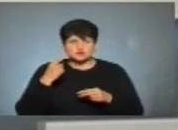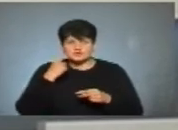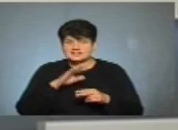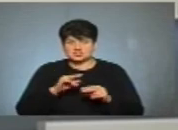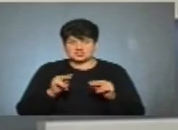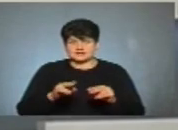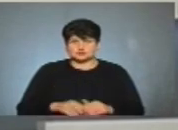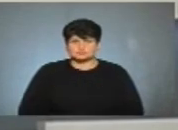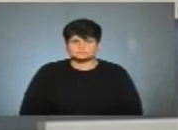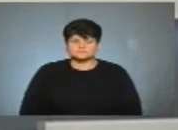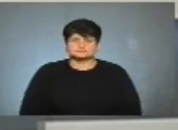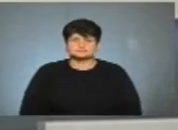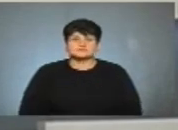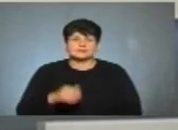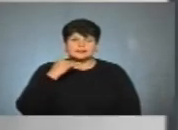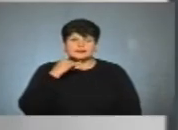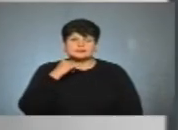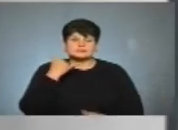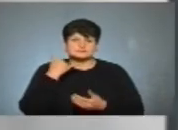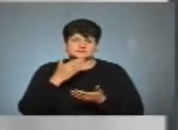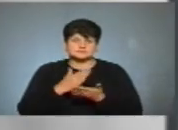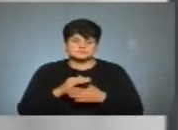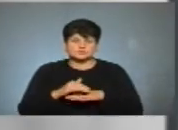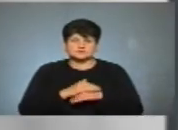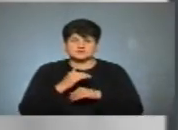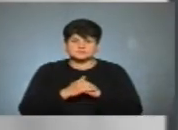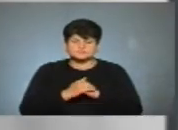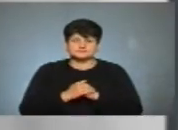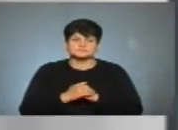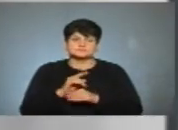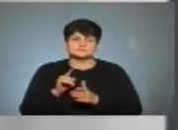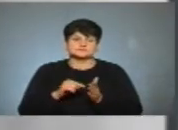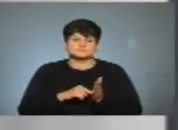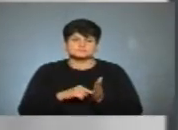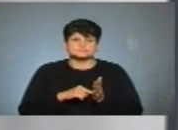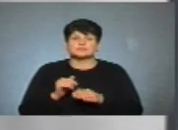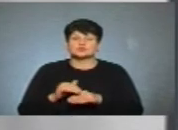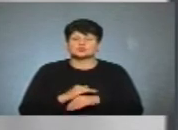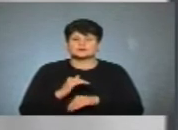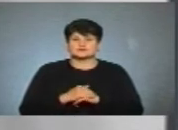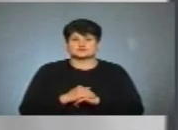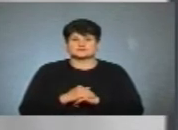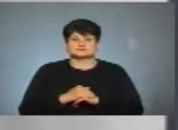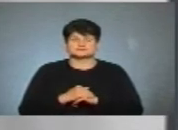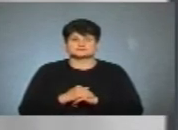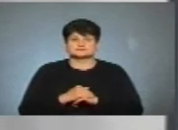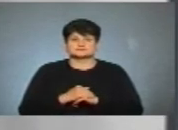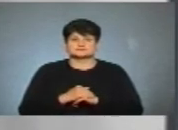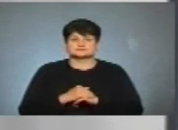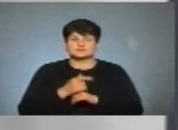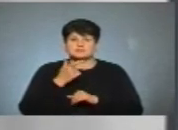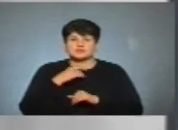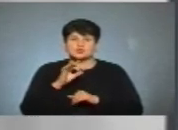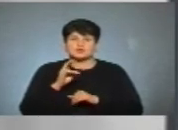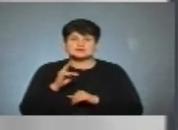честю. Дякую. В нас ще один телефонний дзвінок. Доброго вечора. Ставте своє питання. Добрий вечір. Пані